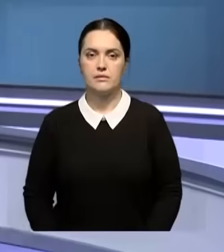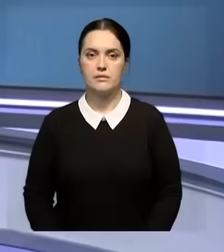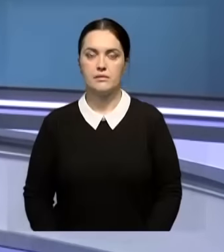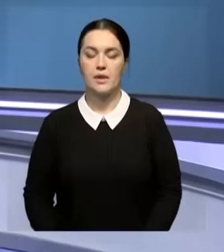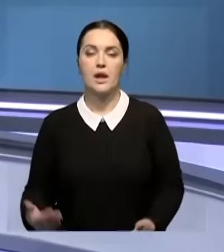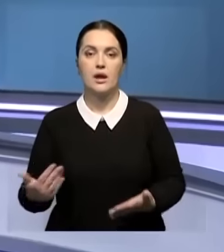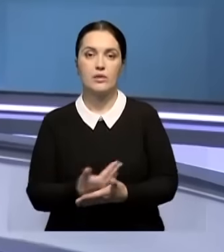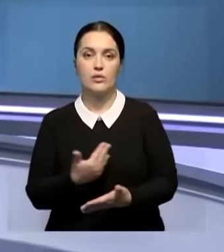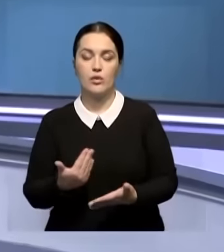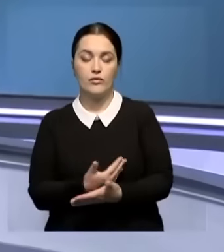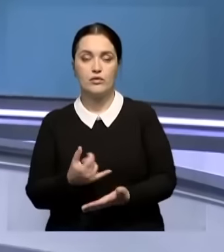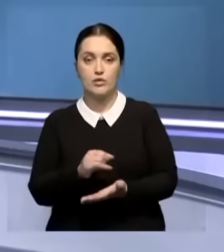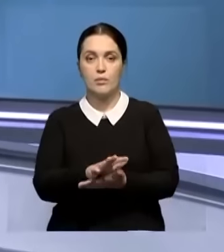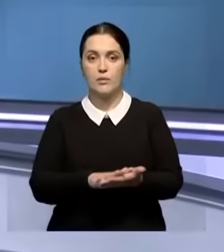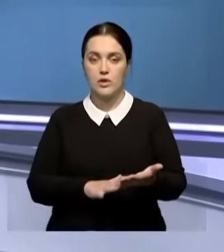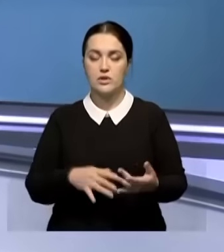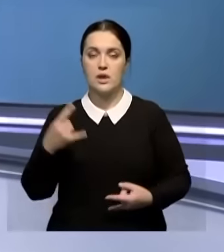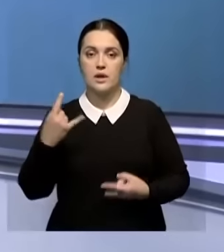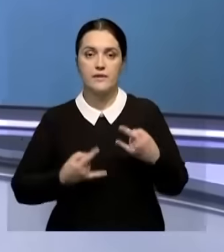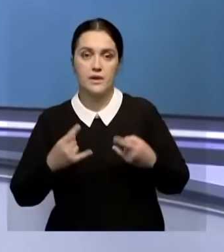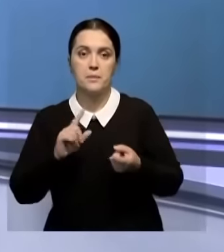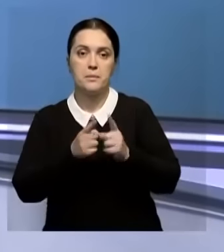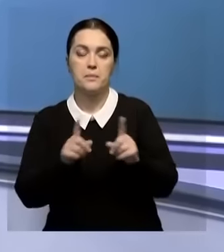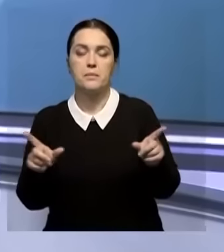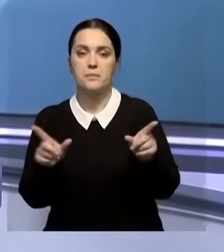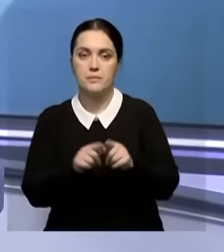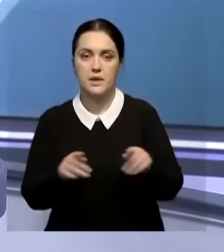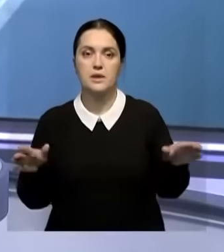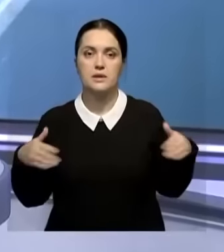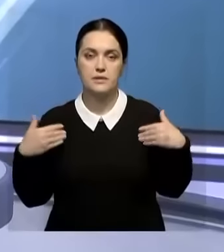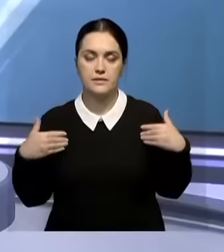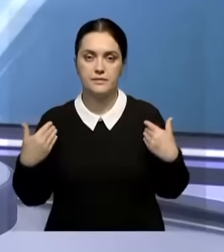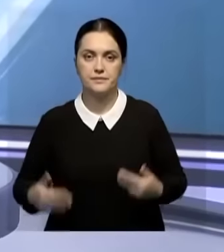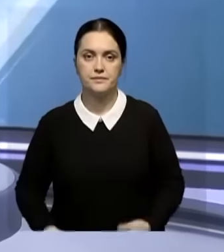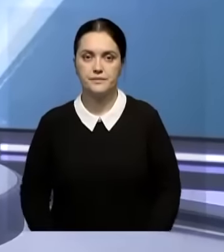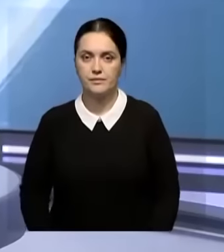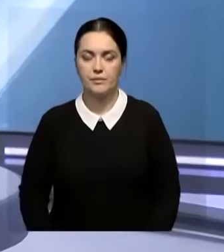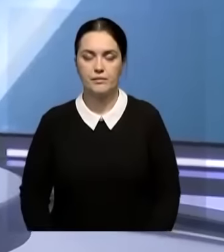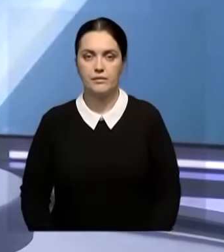Новости продолжают эфир в студии. Работают Виктория Антонишина и я Вера Захарчук. Здравствуйте.